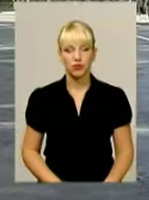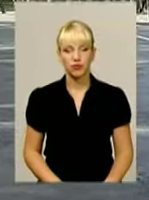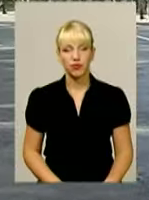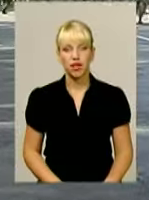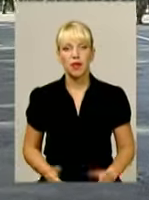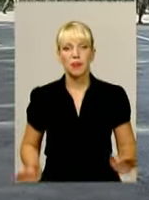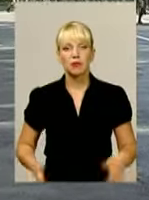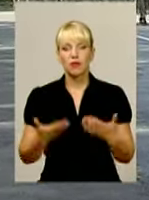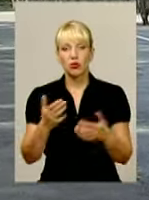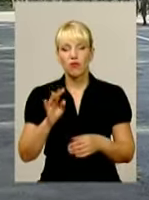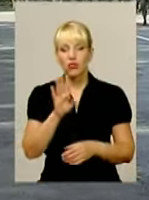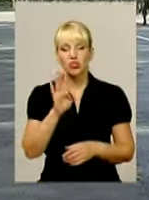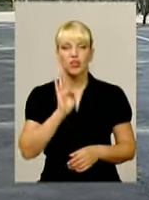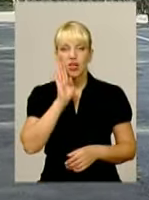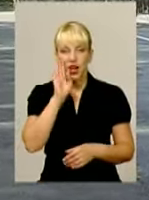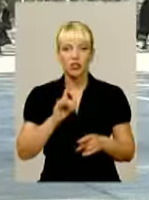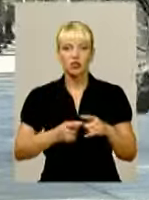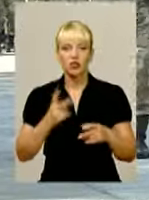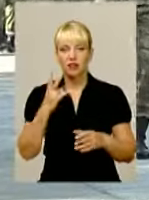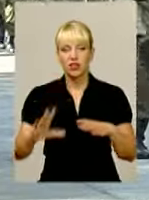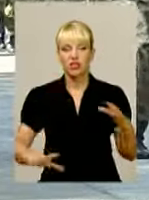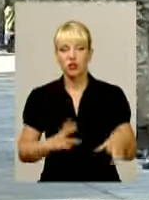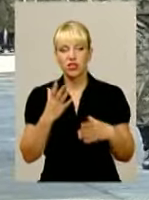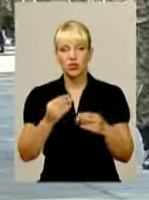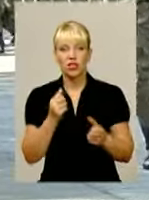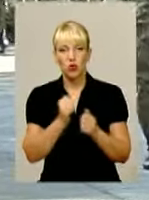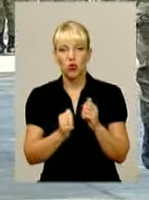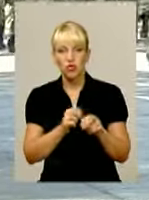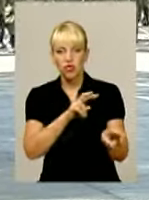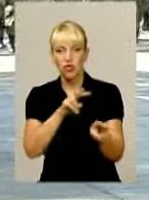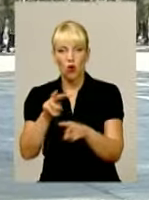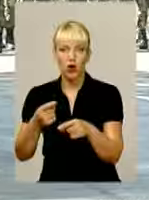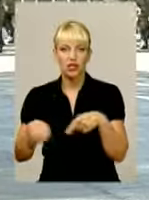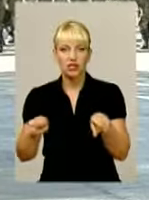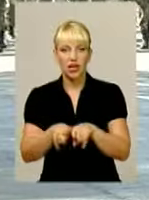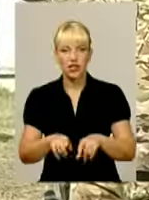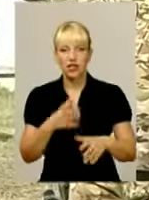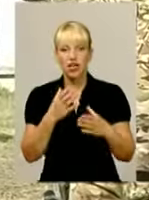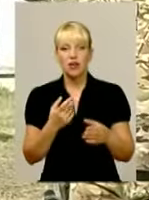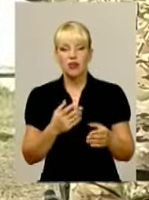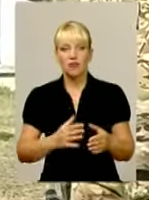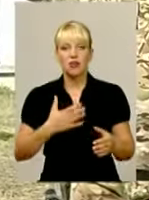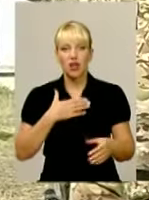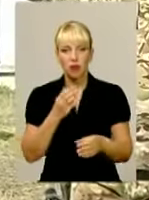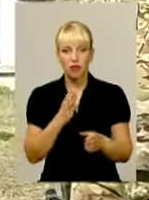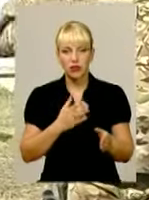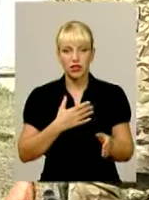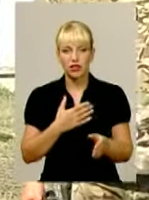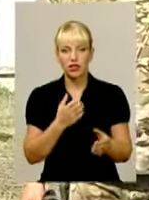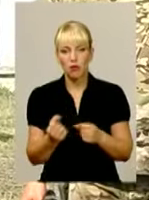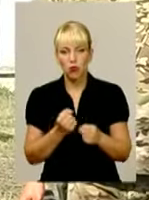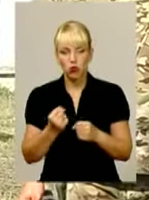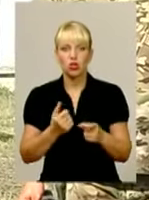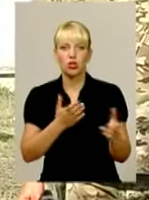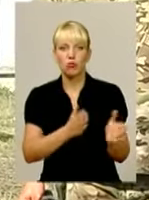Підйому четвертій ранку, два тренування на день та постійні огляди. У такому напруженому ритмі курсанти Національної академії живуть із